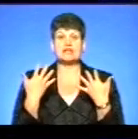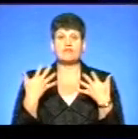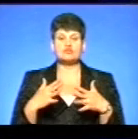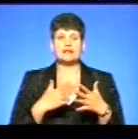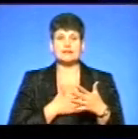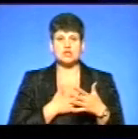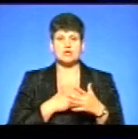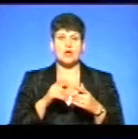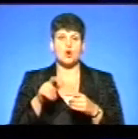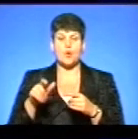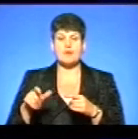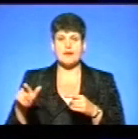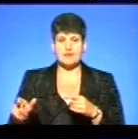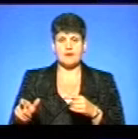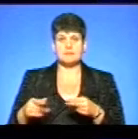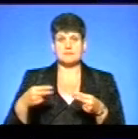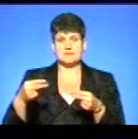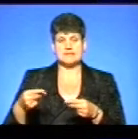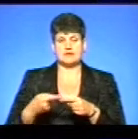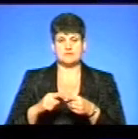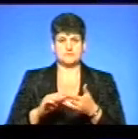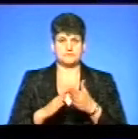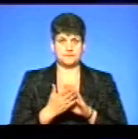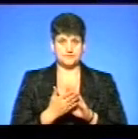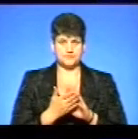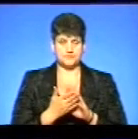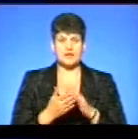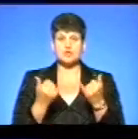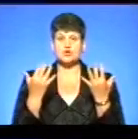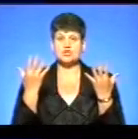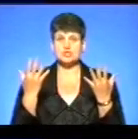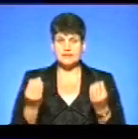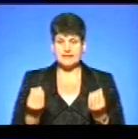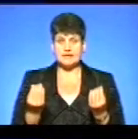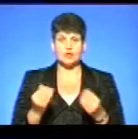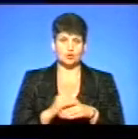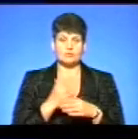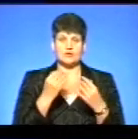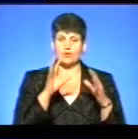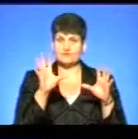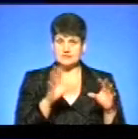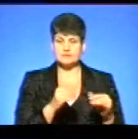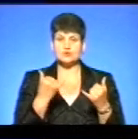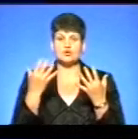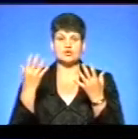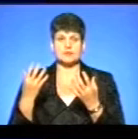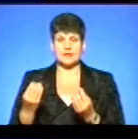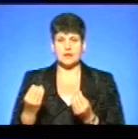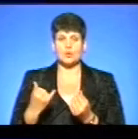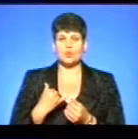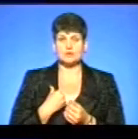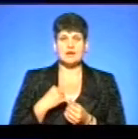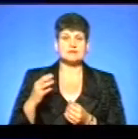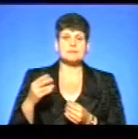громадян нашого краю уклали такі декларації? На сьогоднішній день у нас